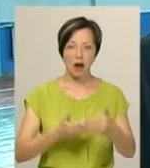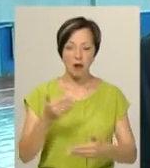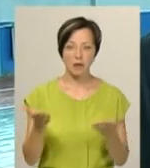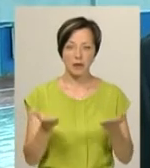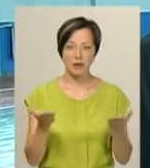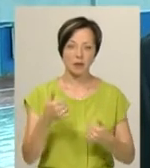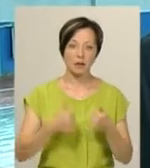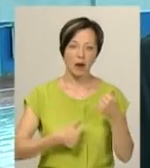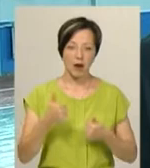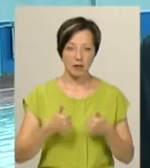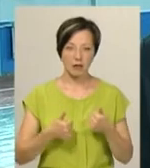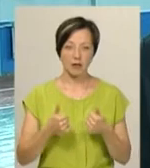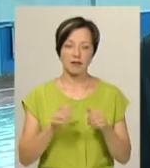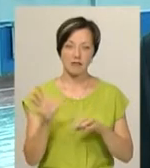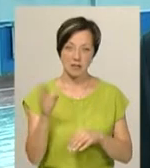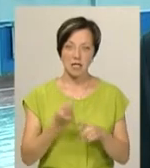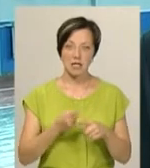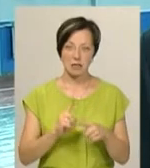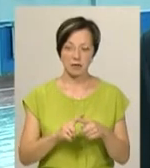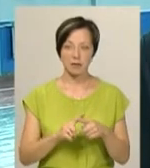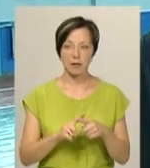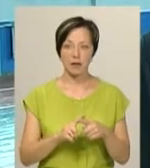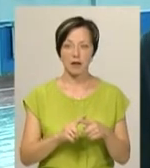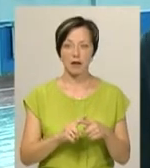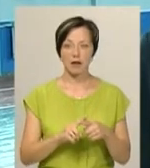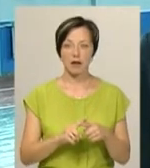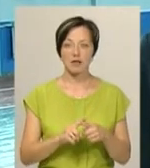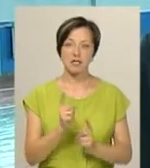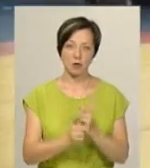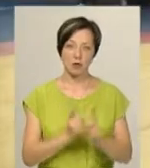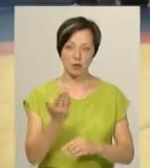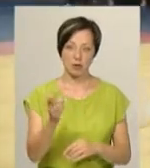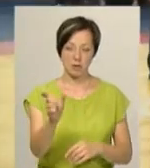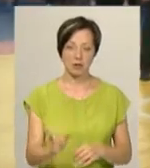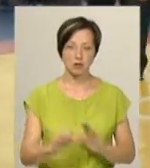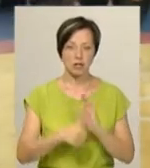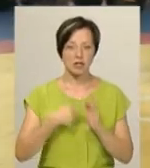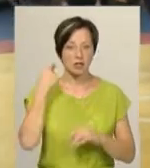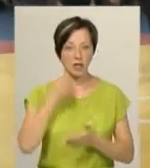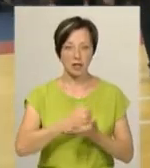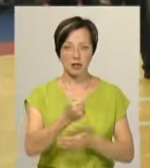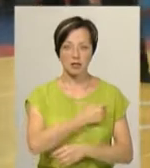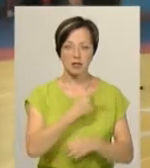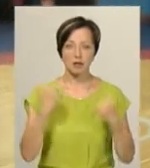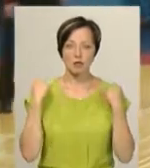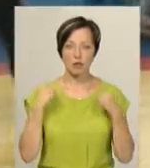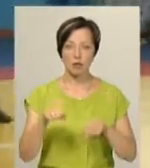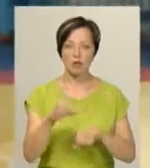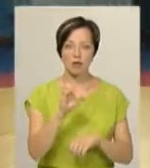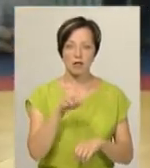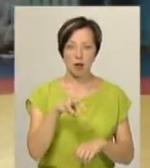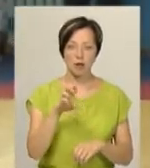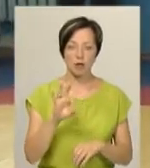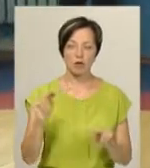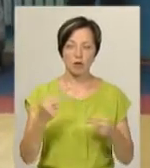змагання і все це хоч не хоче, воно те змінює. 16-річний кандидат майстер спорту з бойового самбо,